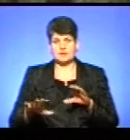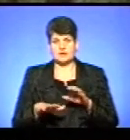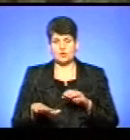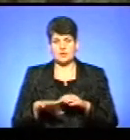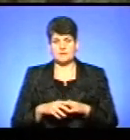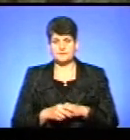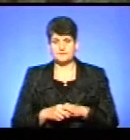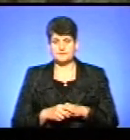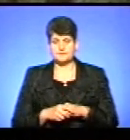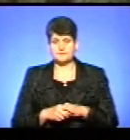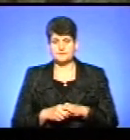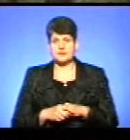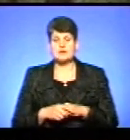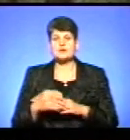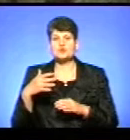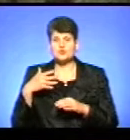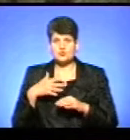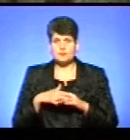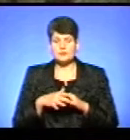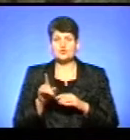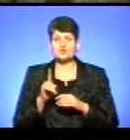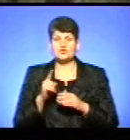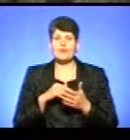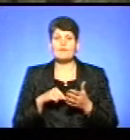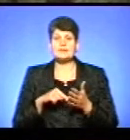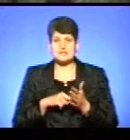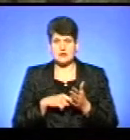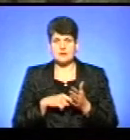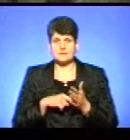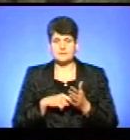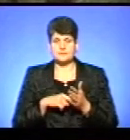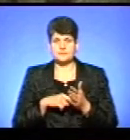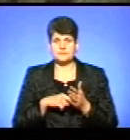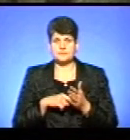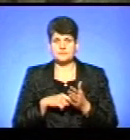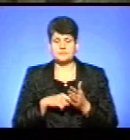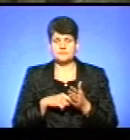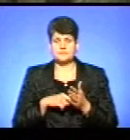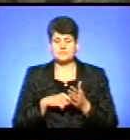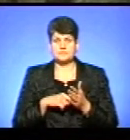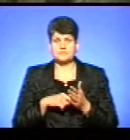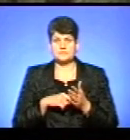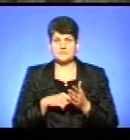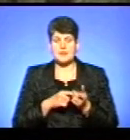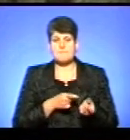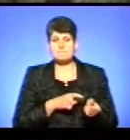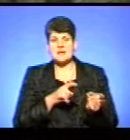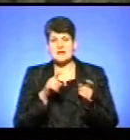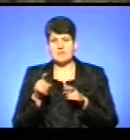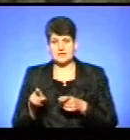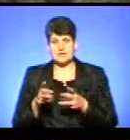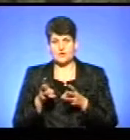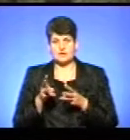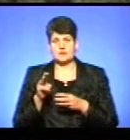Ну, і зрозуміло, що в містах переведення котелень, торфу